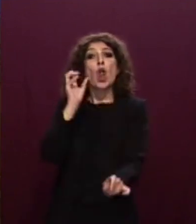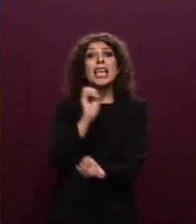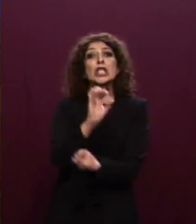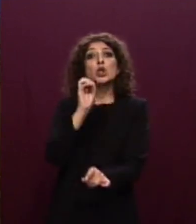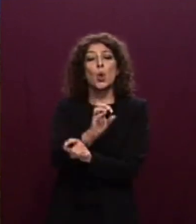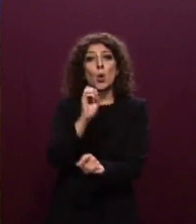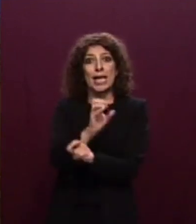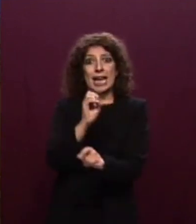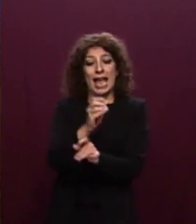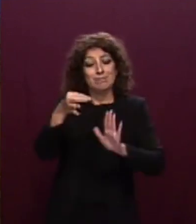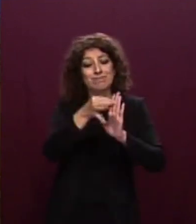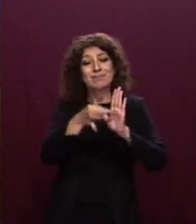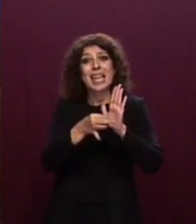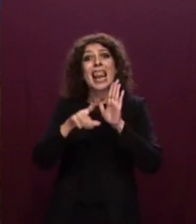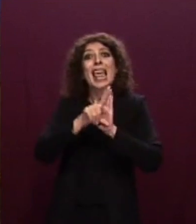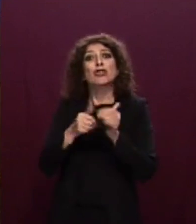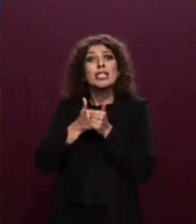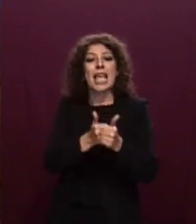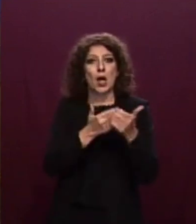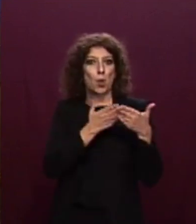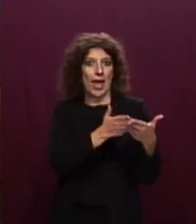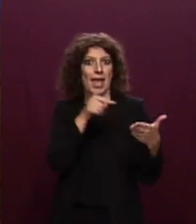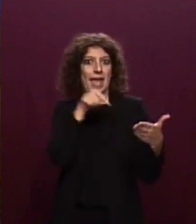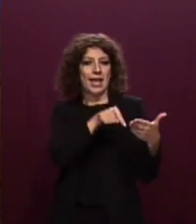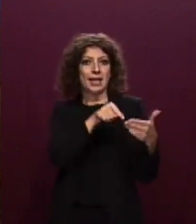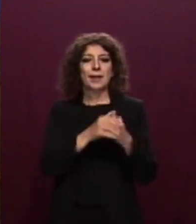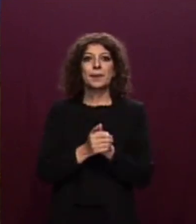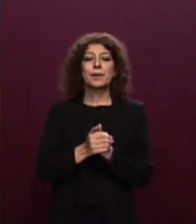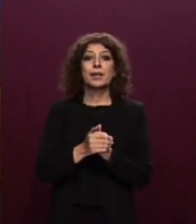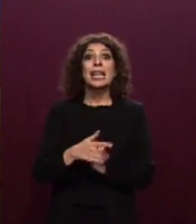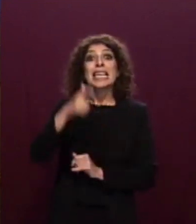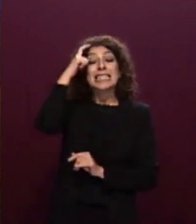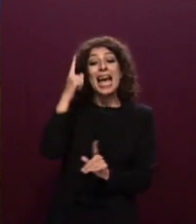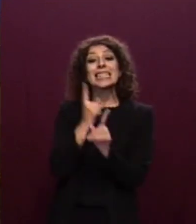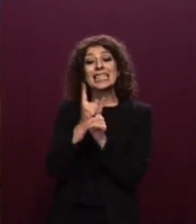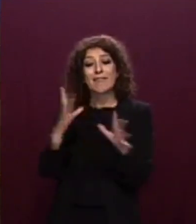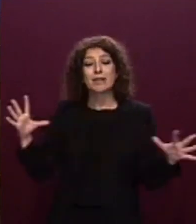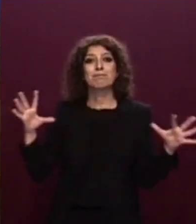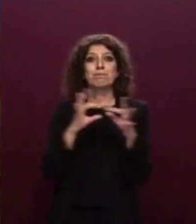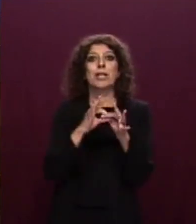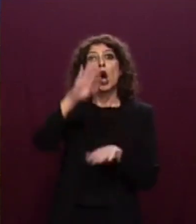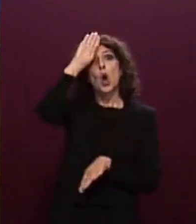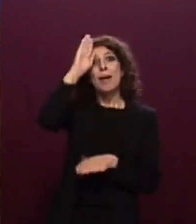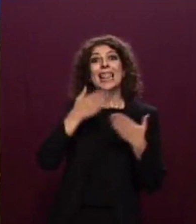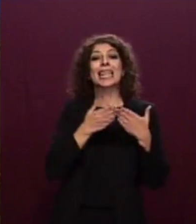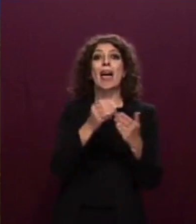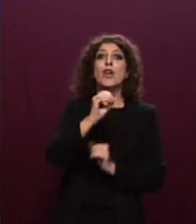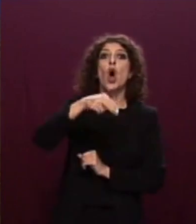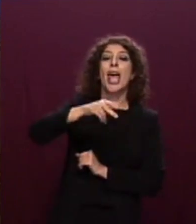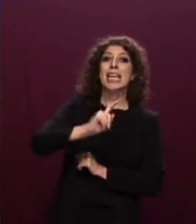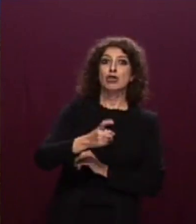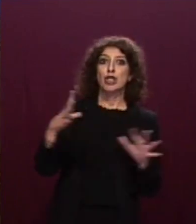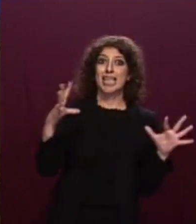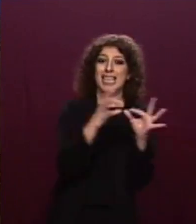necessarie. Gli stati di bandiera quindi avrebbero dovuto operare in stretto raccordo con i comandanti delle navi ONG, effettuando tutte le